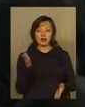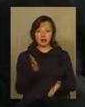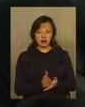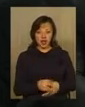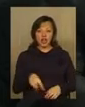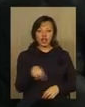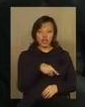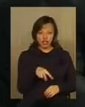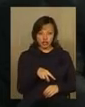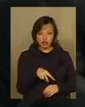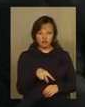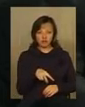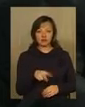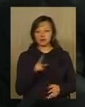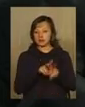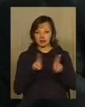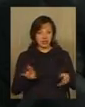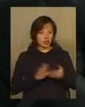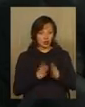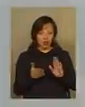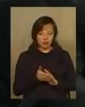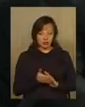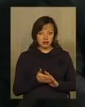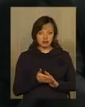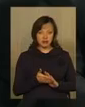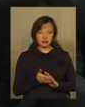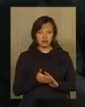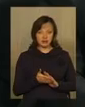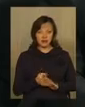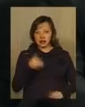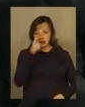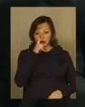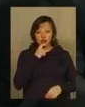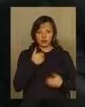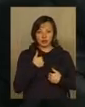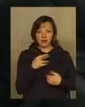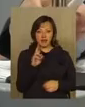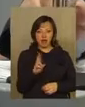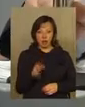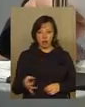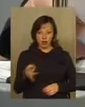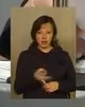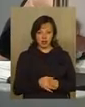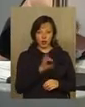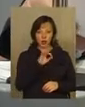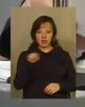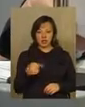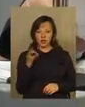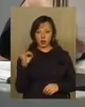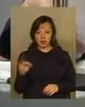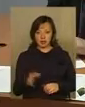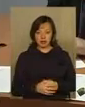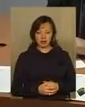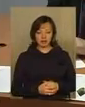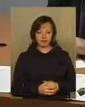Летичева, така ситуація стосується, і незрозуміла мені по Ярмолинця. 0,0.